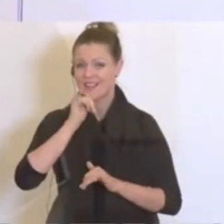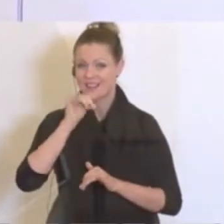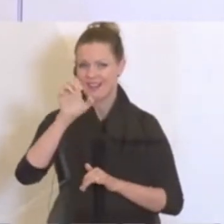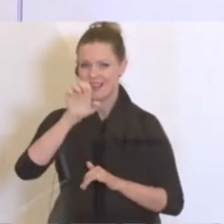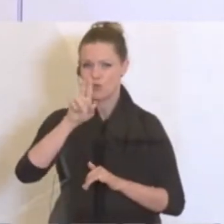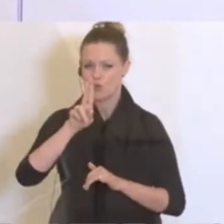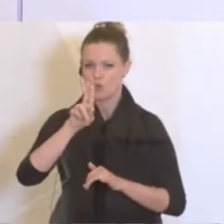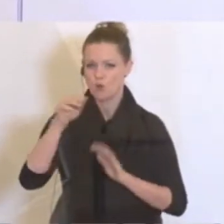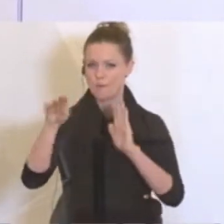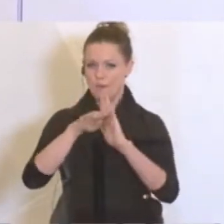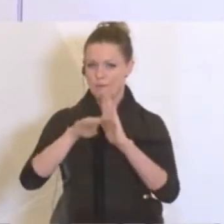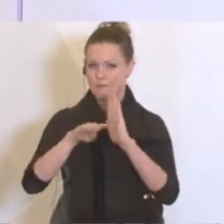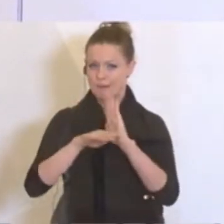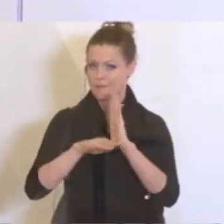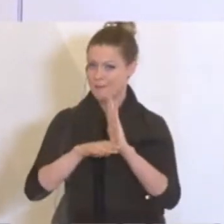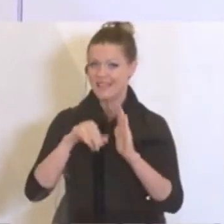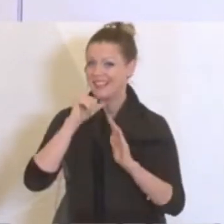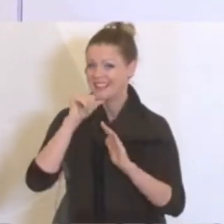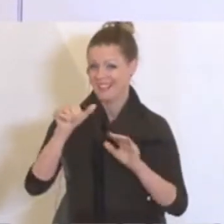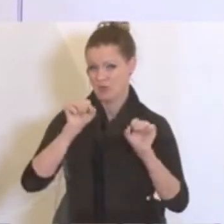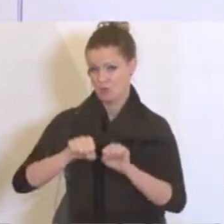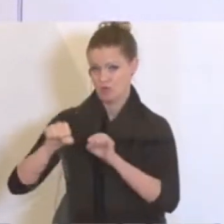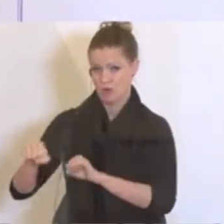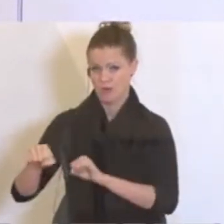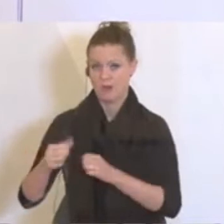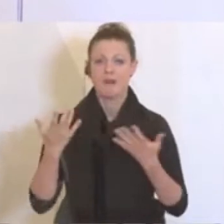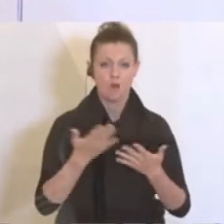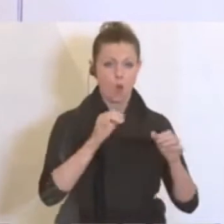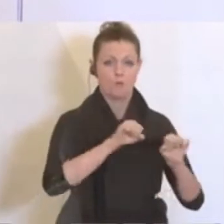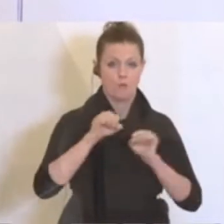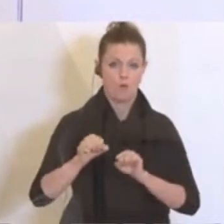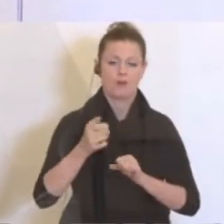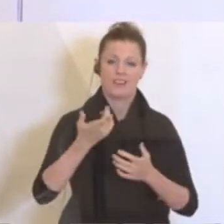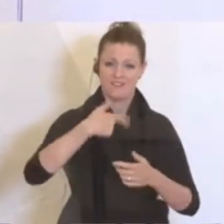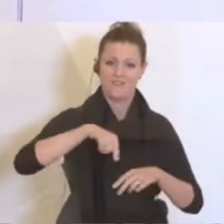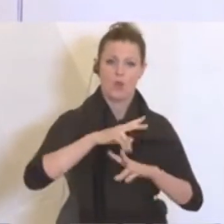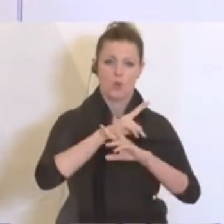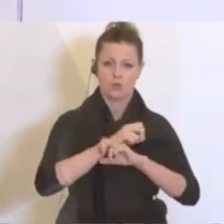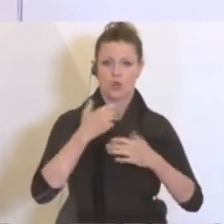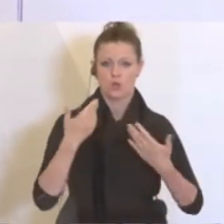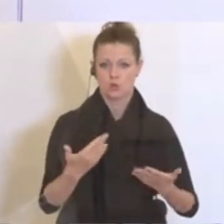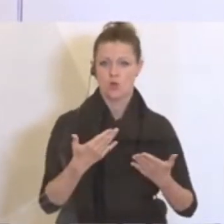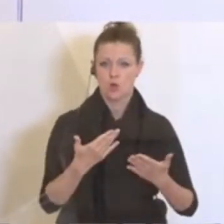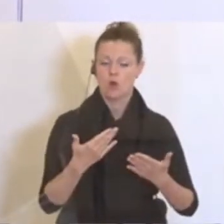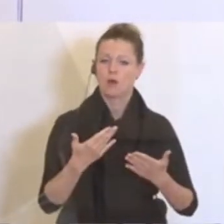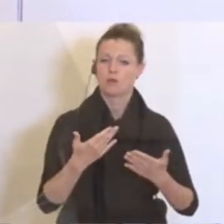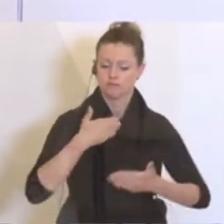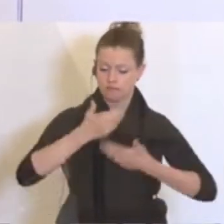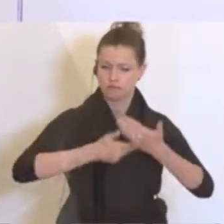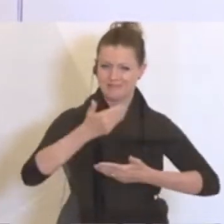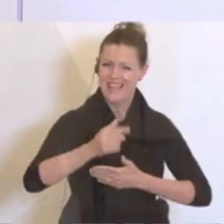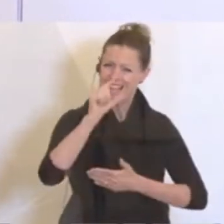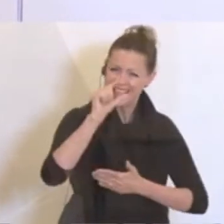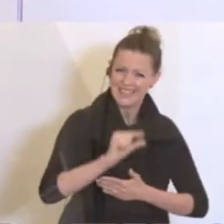EU-Vorgaben nicht möglich. Aber dort, wo es möglich ist, wenden wir in Österreich ab jetzt den